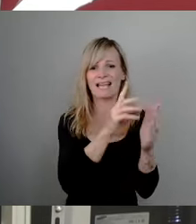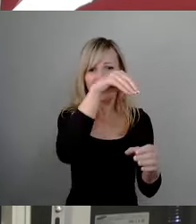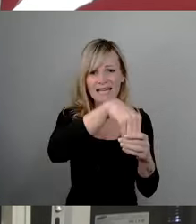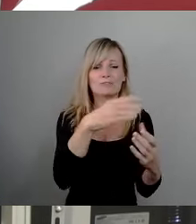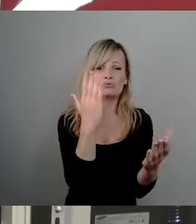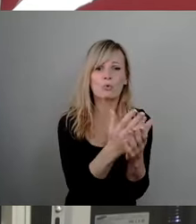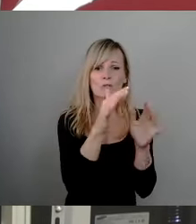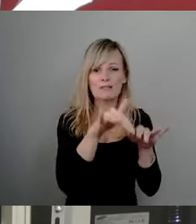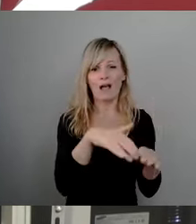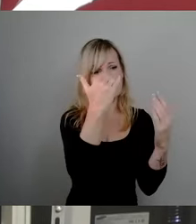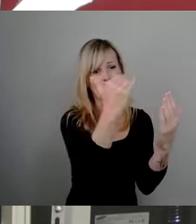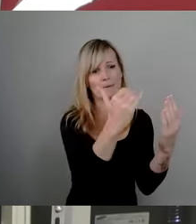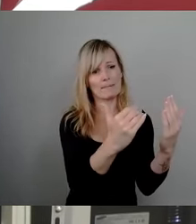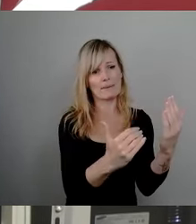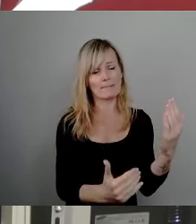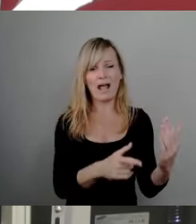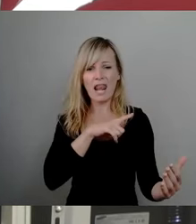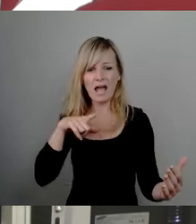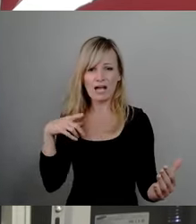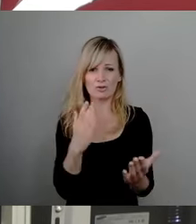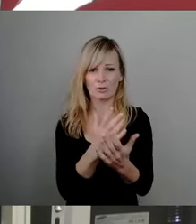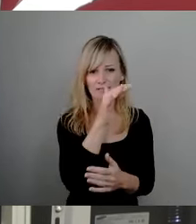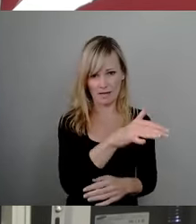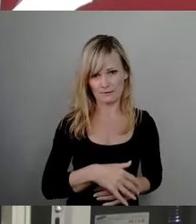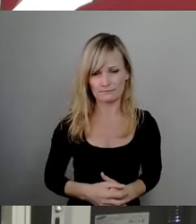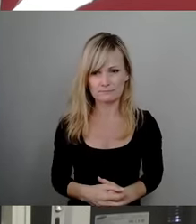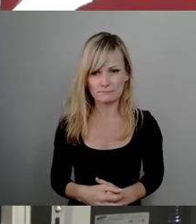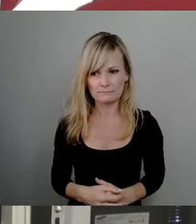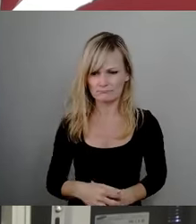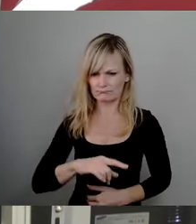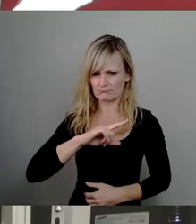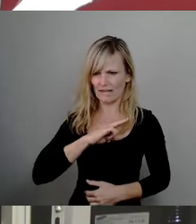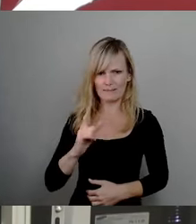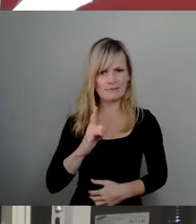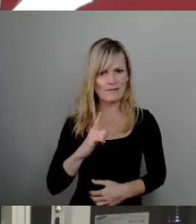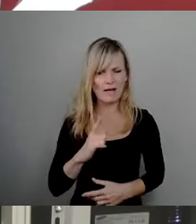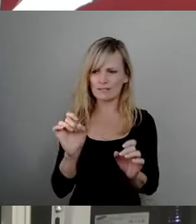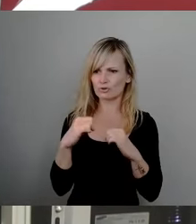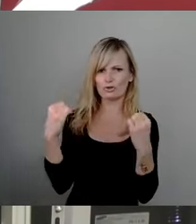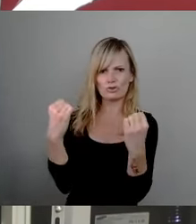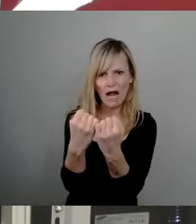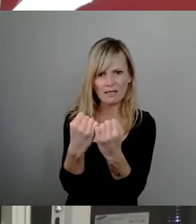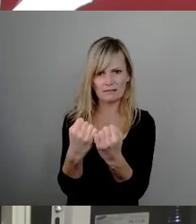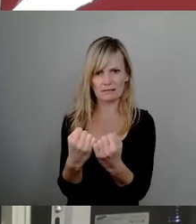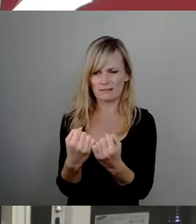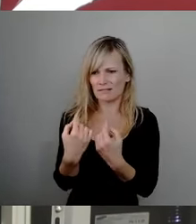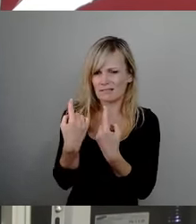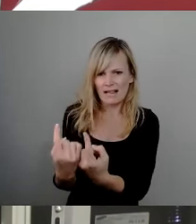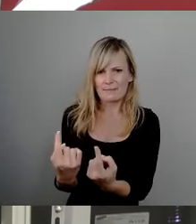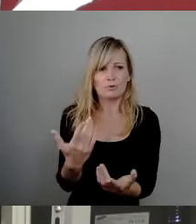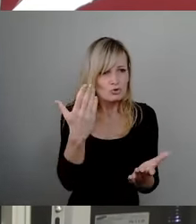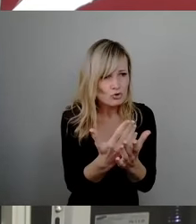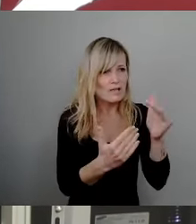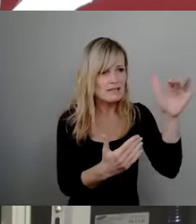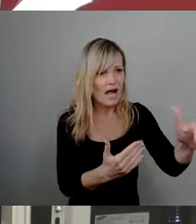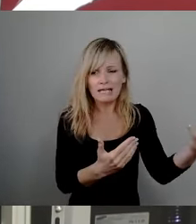aufbereitet längst haben müssen. Und ich hätte erwartet, dass der Staat hier das, was er sowieso hat, dem Bürger zur